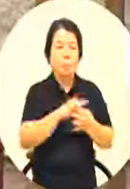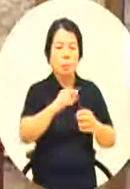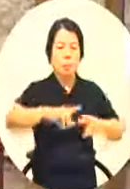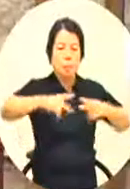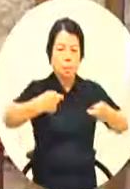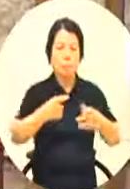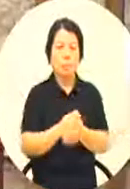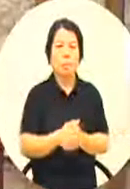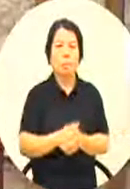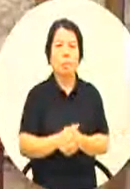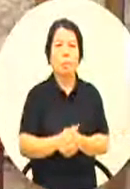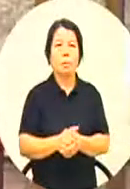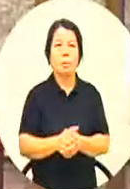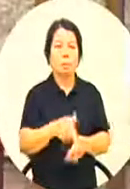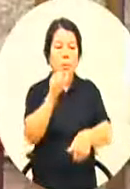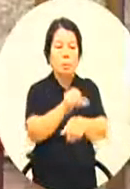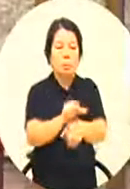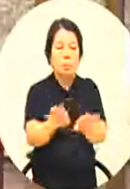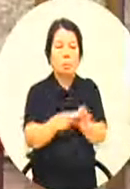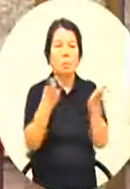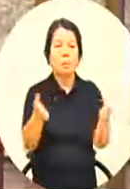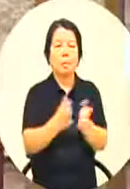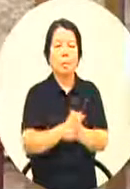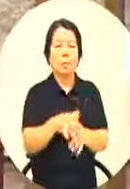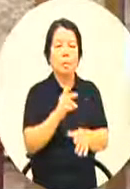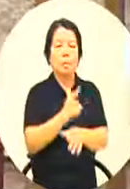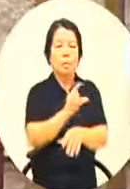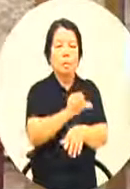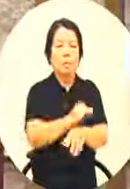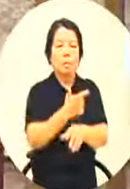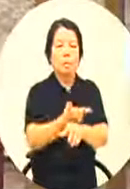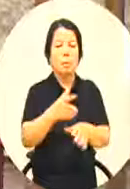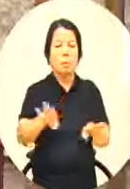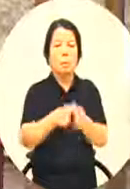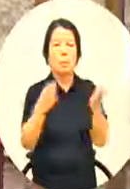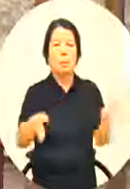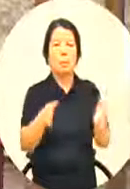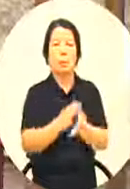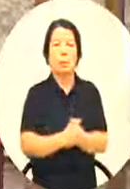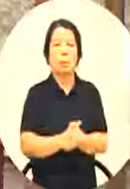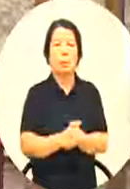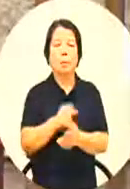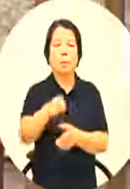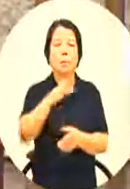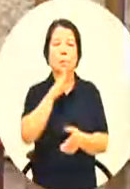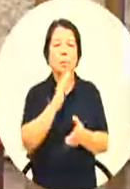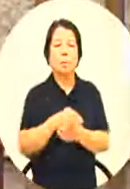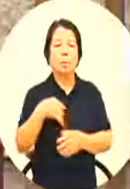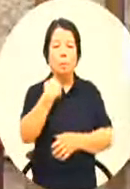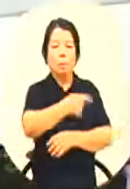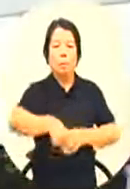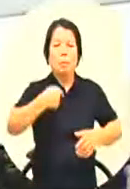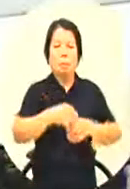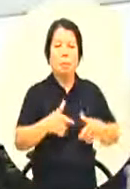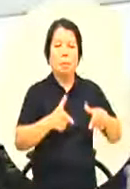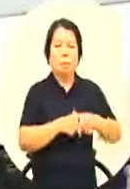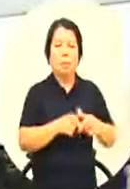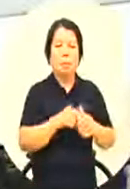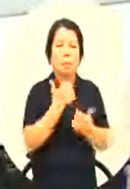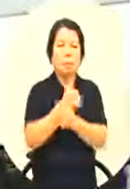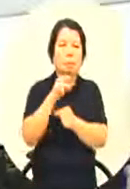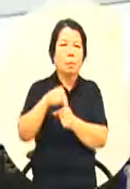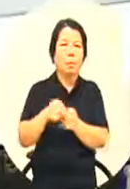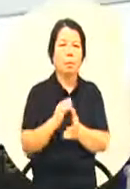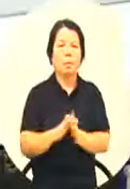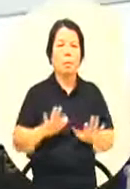成那个五年级六年级五年级开始一直到好 这是一个身心的考量那我想请问一下